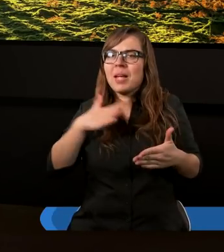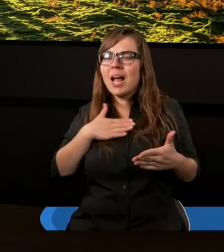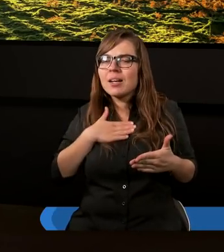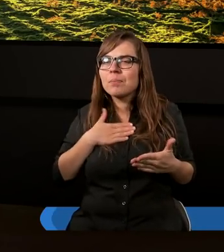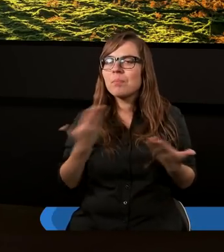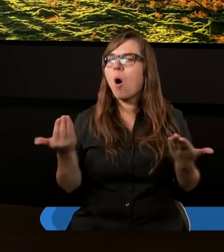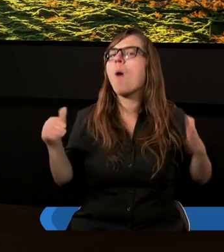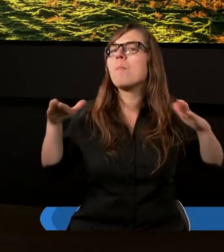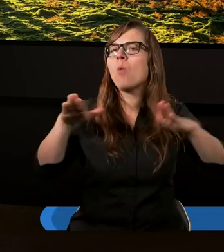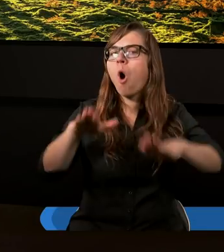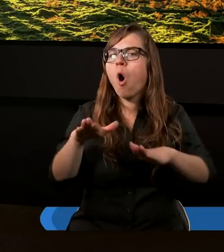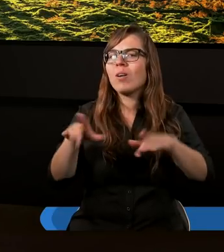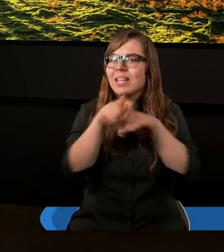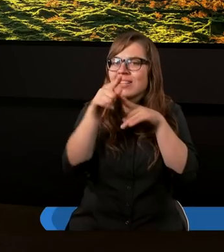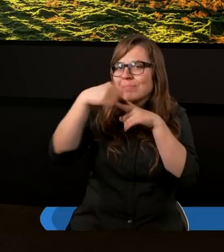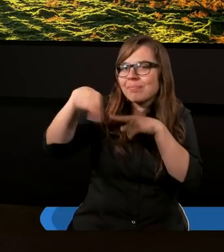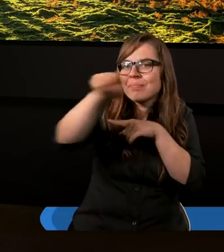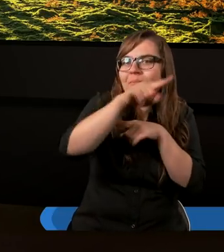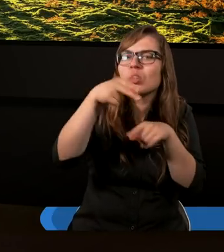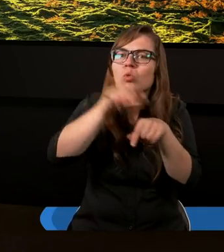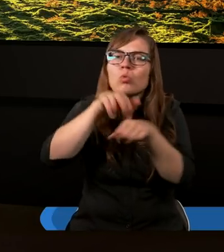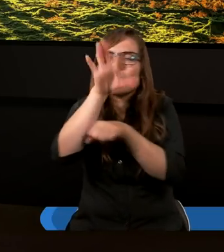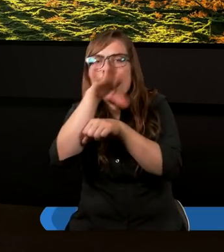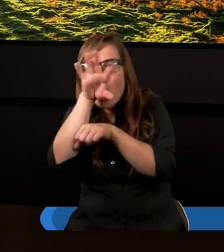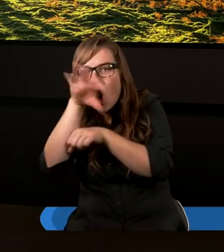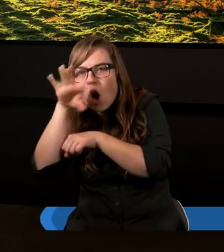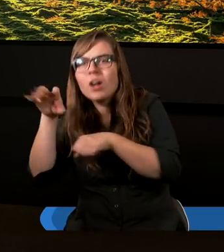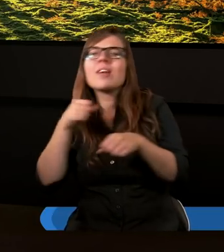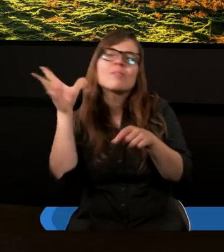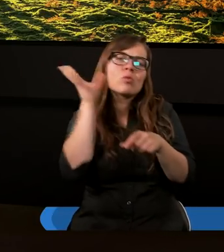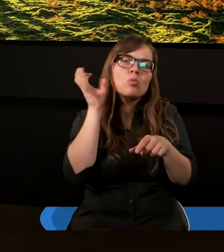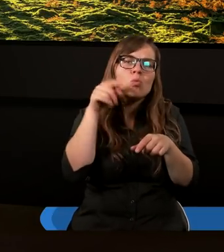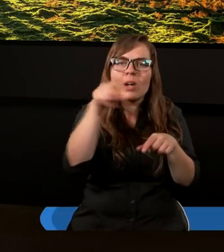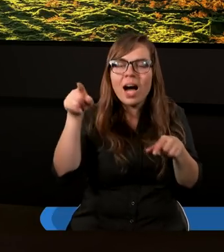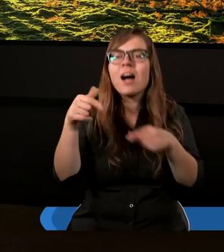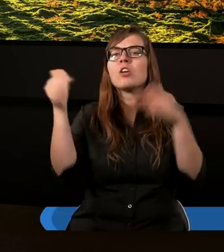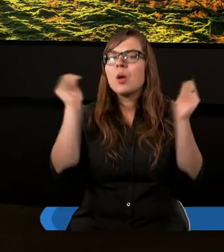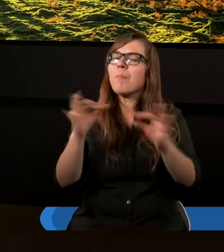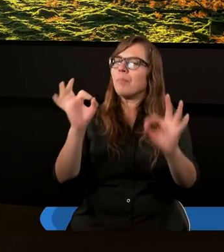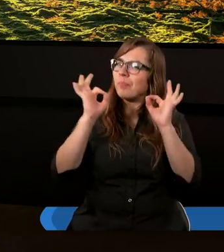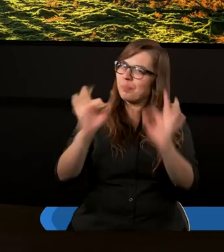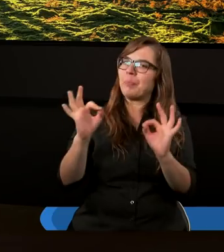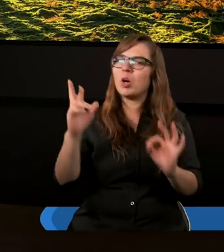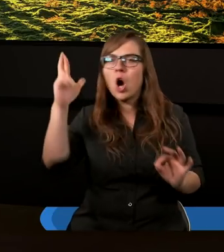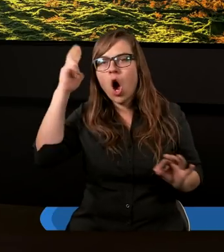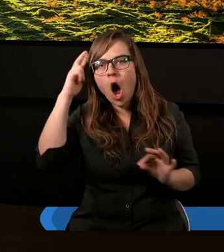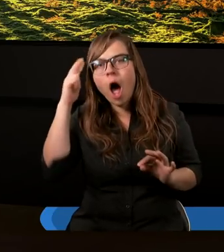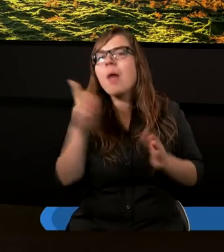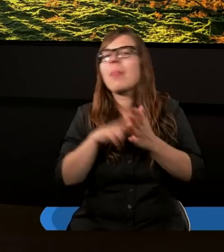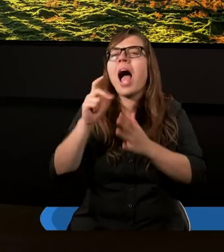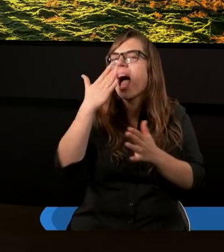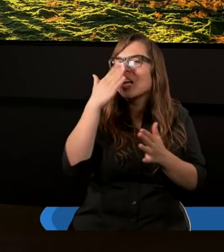Bogosław, tych wszystkich, którzy będą słuchać tego, aby mogli dobrze zrozumieć na czym